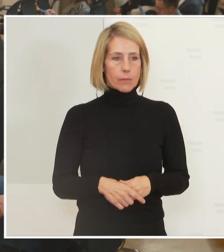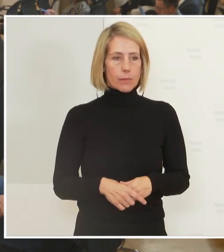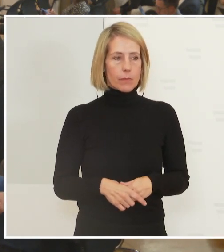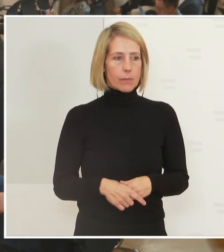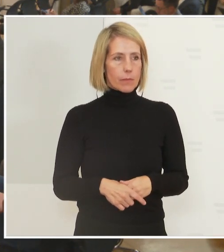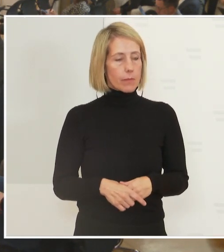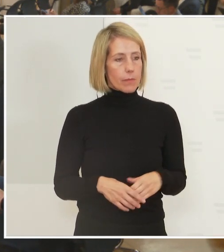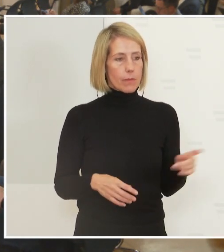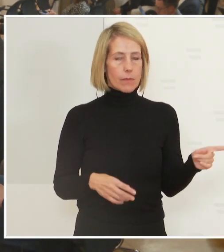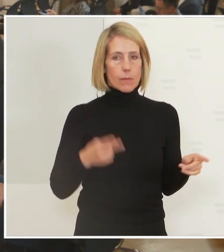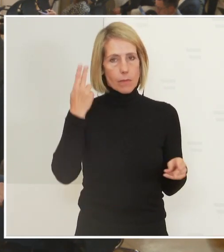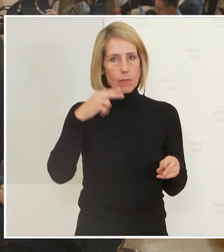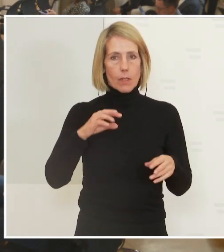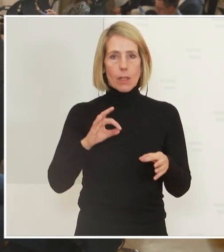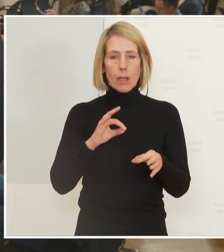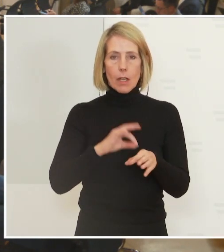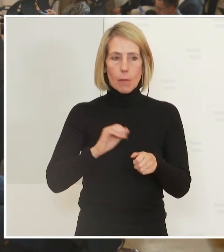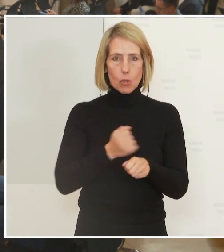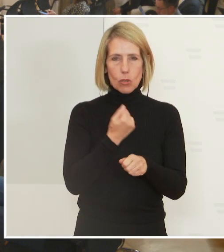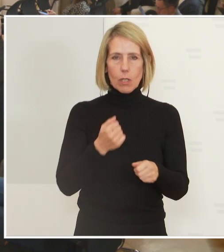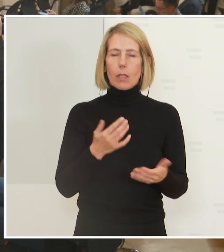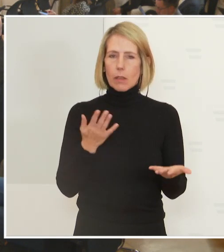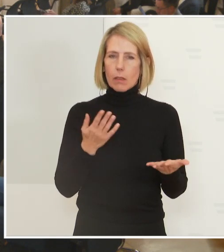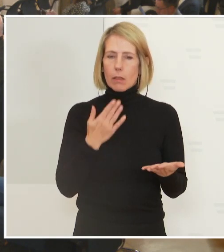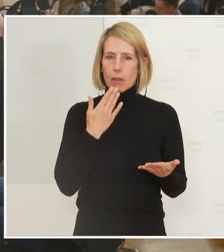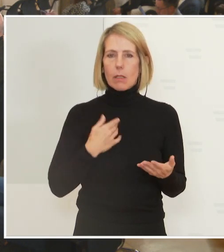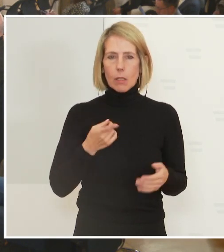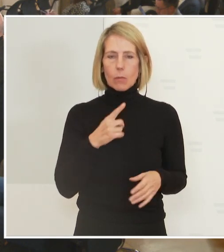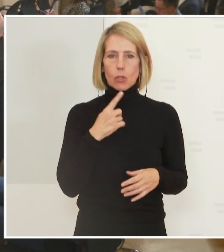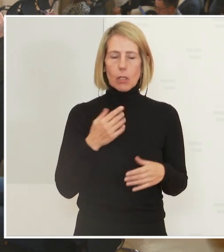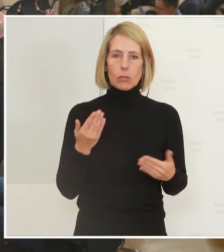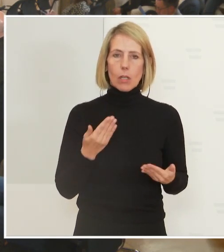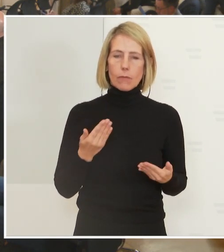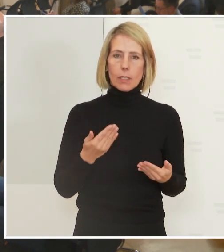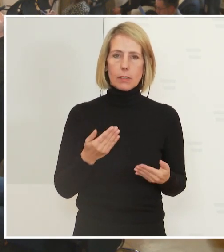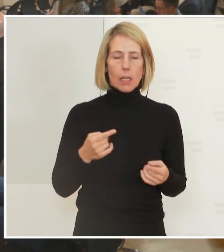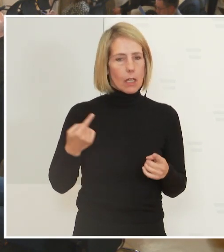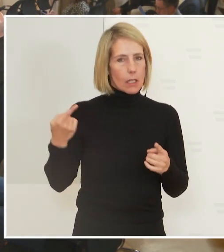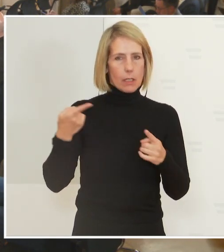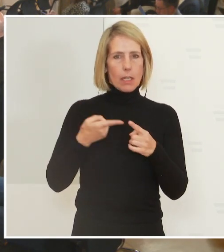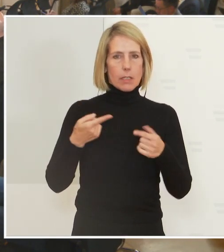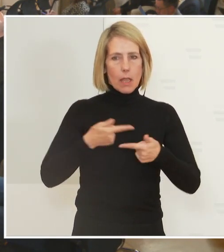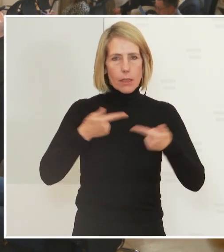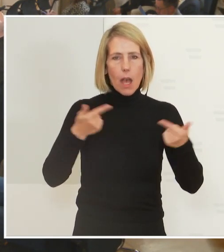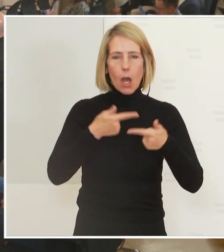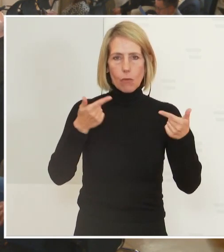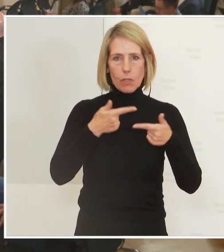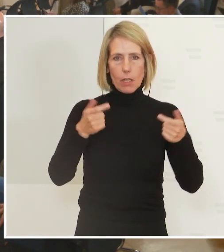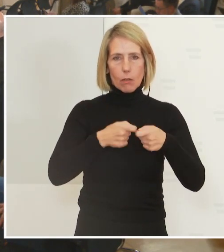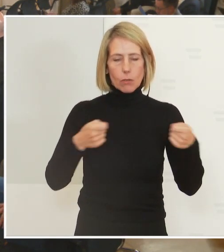Weil das auch noch angesprochen worden ist, möchte ich noch sagen, wir haben gezielte Aufklärungsmaßnahmen gegen Fake News